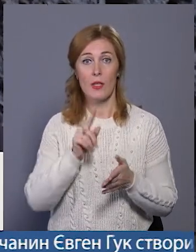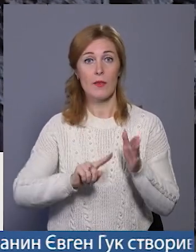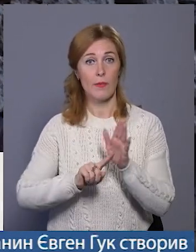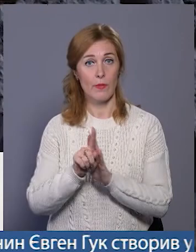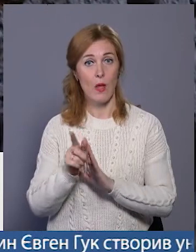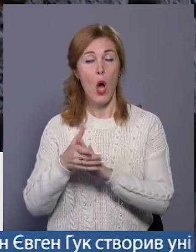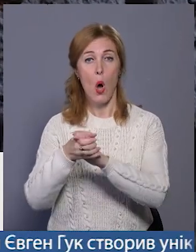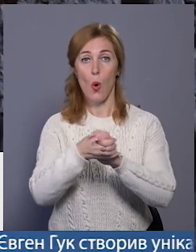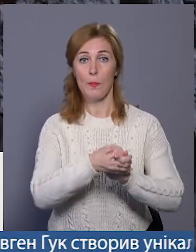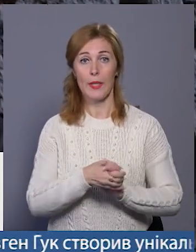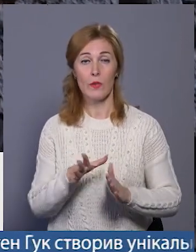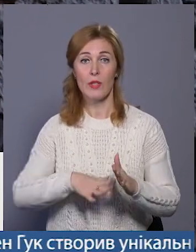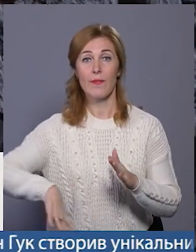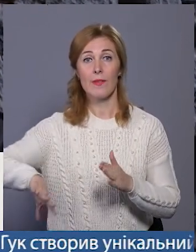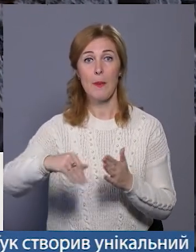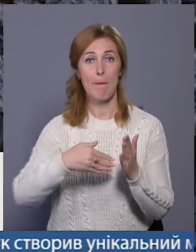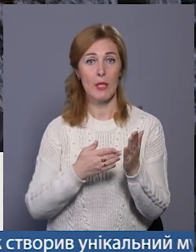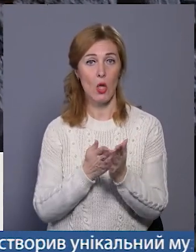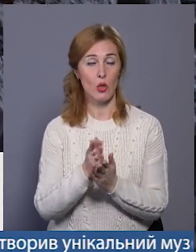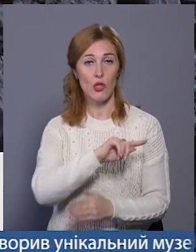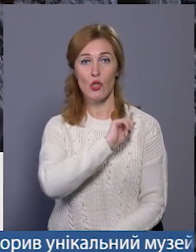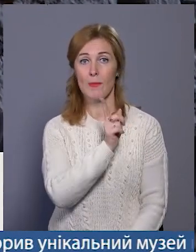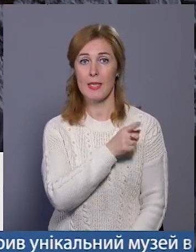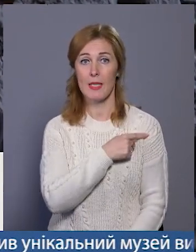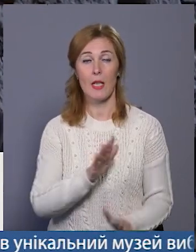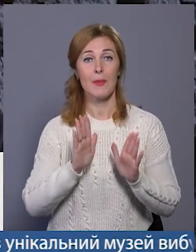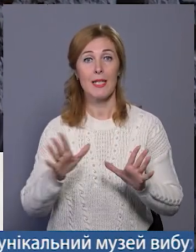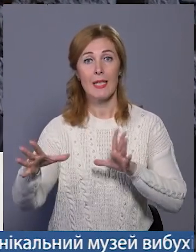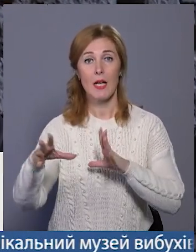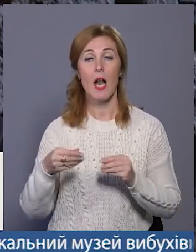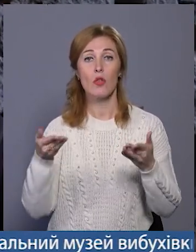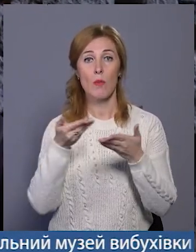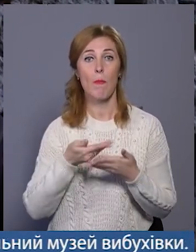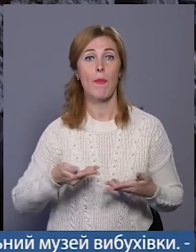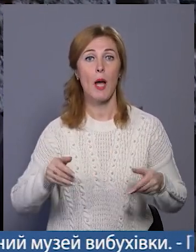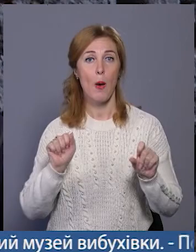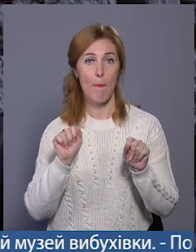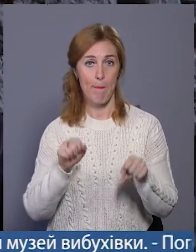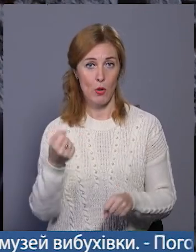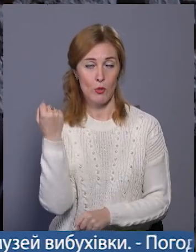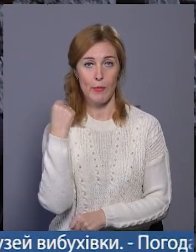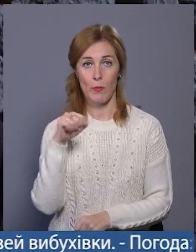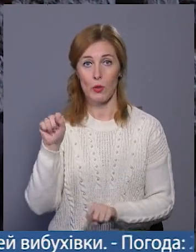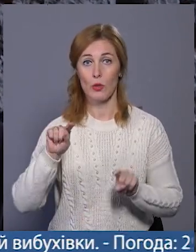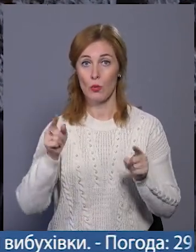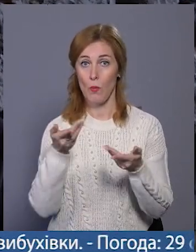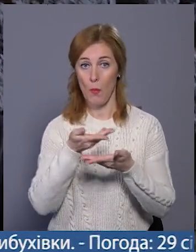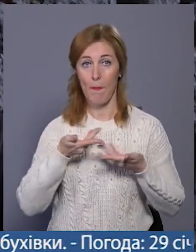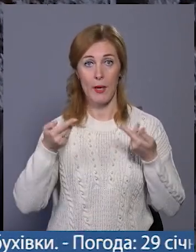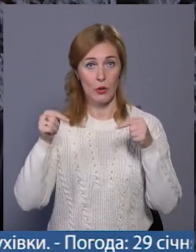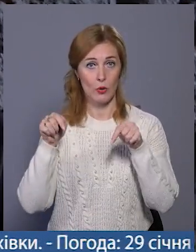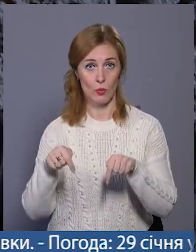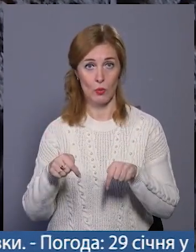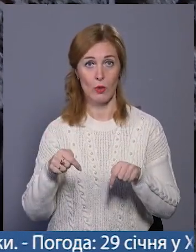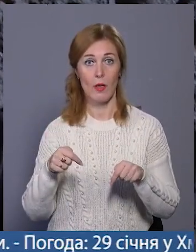'єднуватися з цим патріотичним силами. Тільки разом ми зможемо перемогти. Тому ми тут, тому